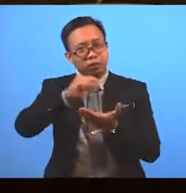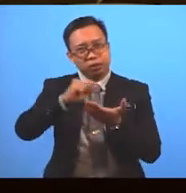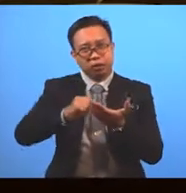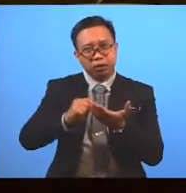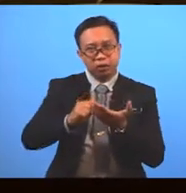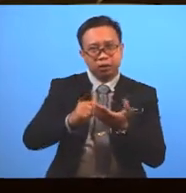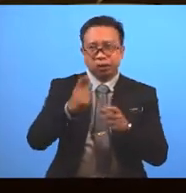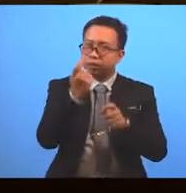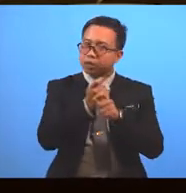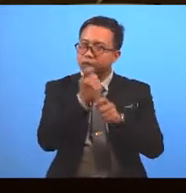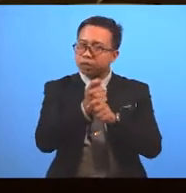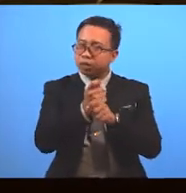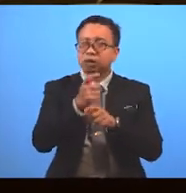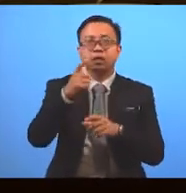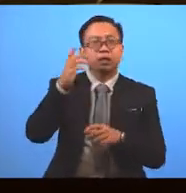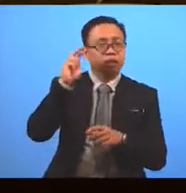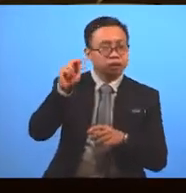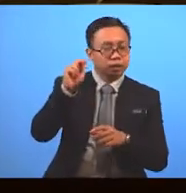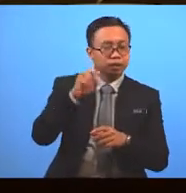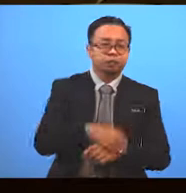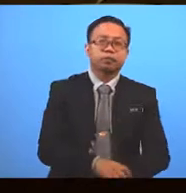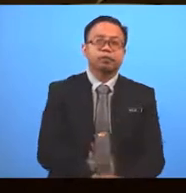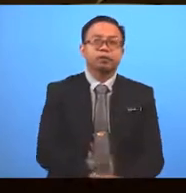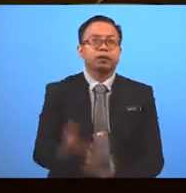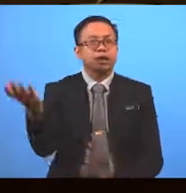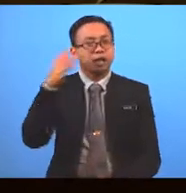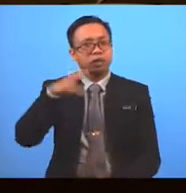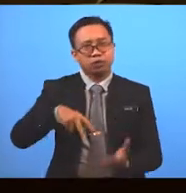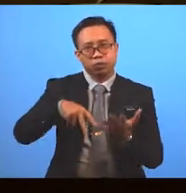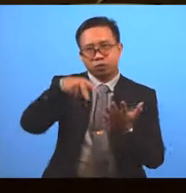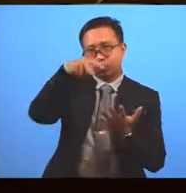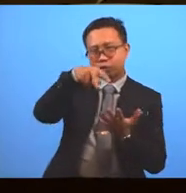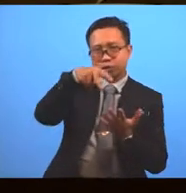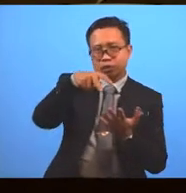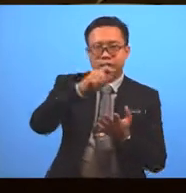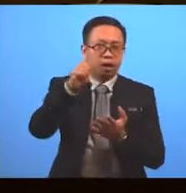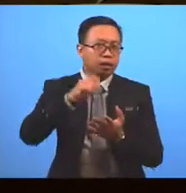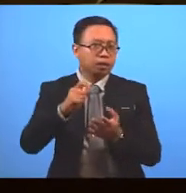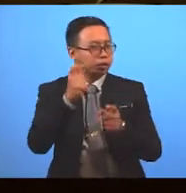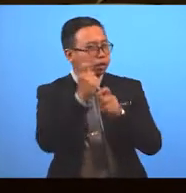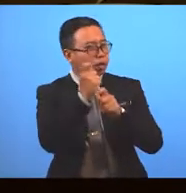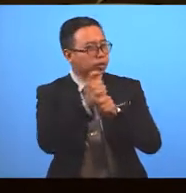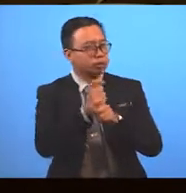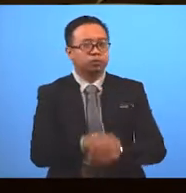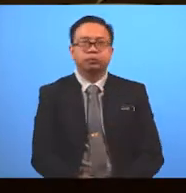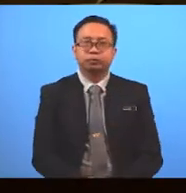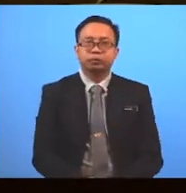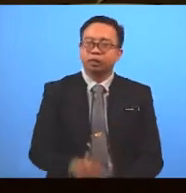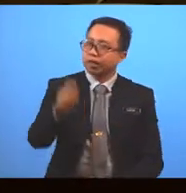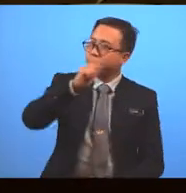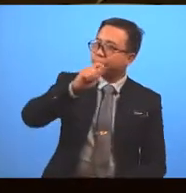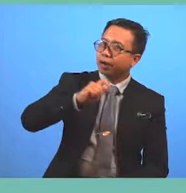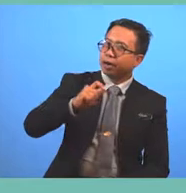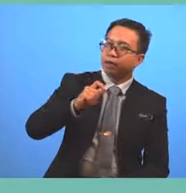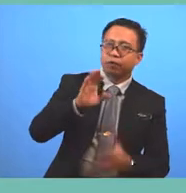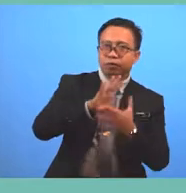is set at the top writing task You need to write a film review